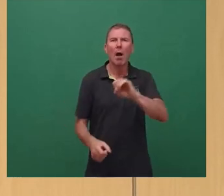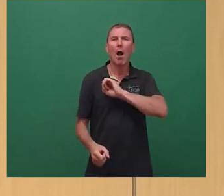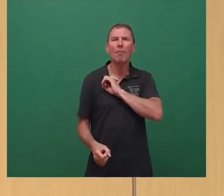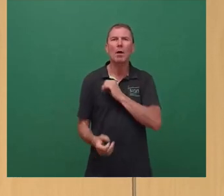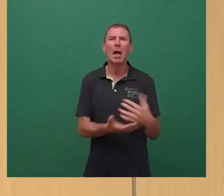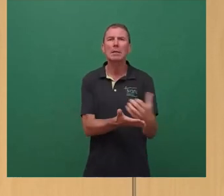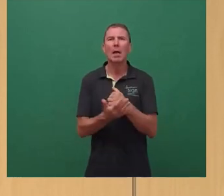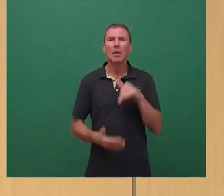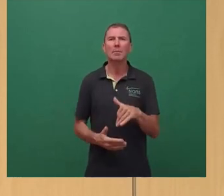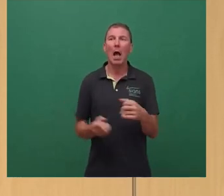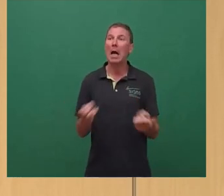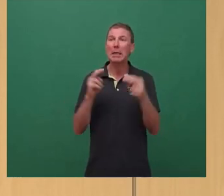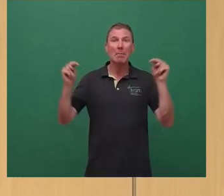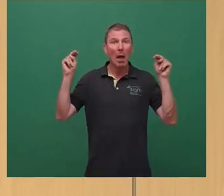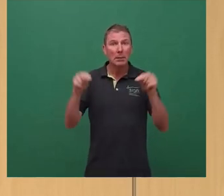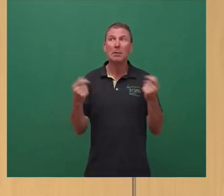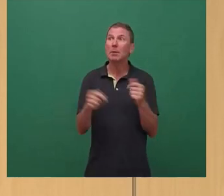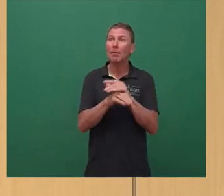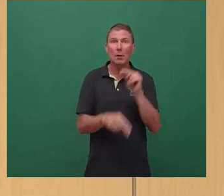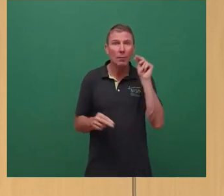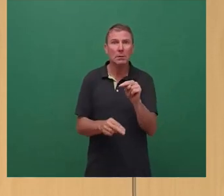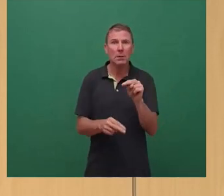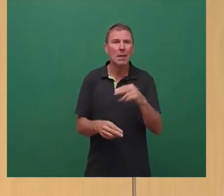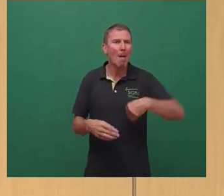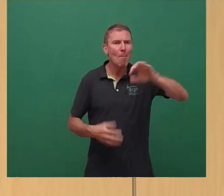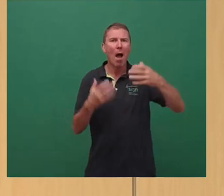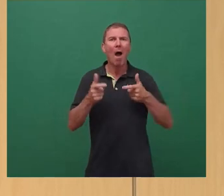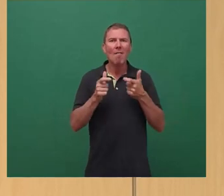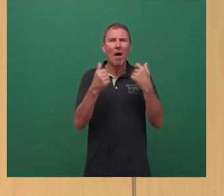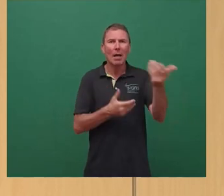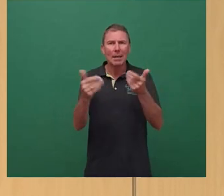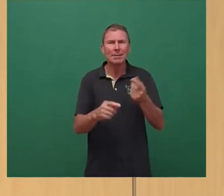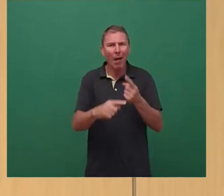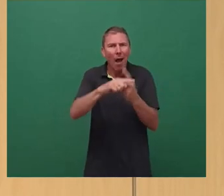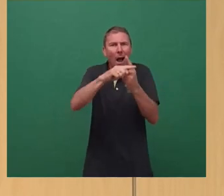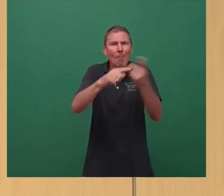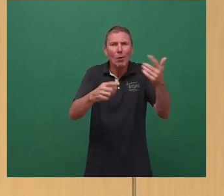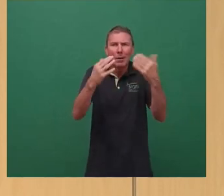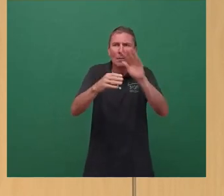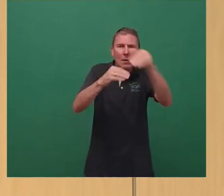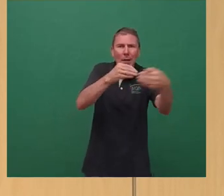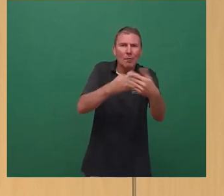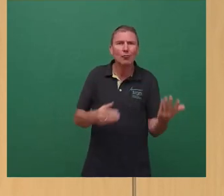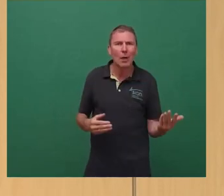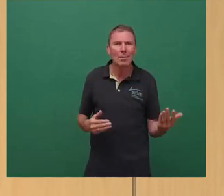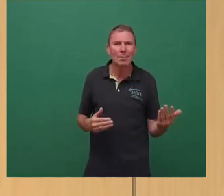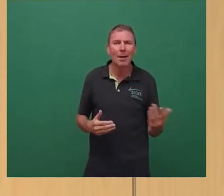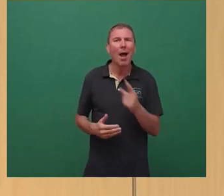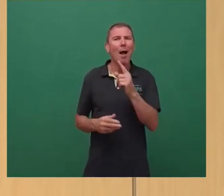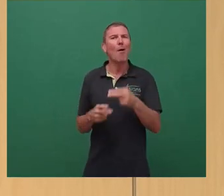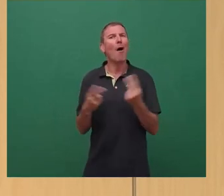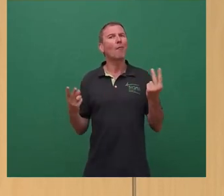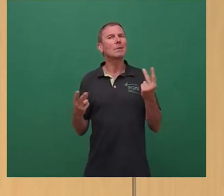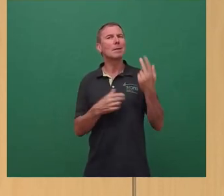Sowohl aus Klimasicht als auch betriebswirtschaftlich ist das doch eine überaus gute Botschaft, die dort in den Zahlen versteckt war. Aber so offensichtlich ist man dann in den